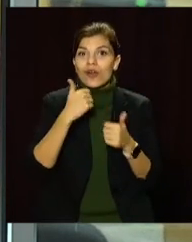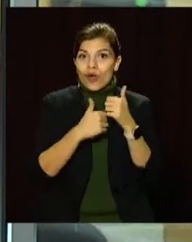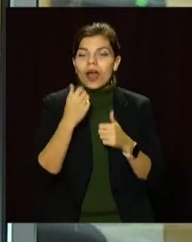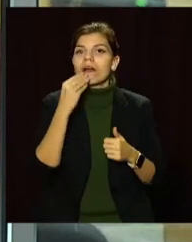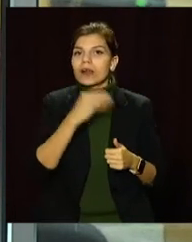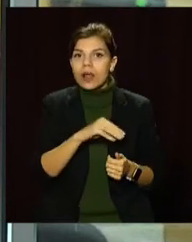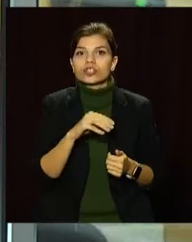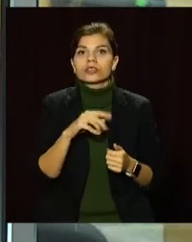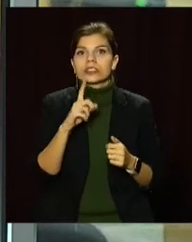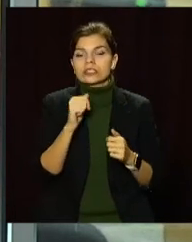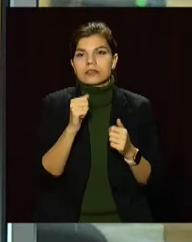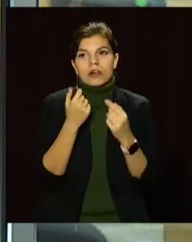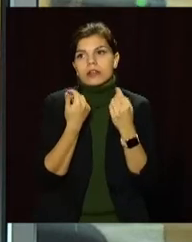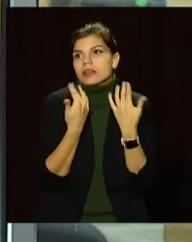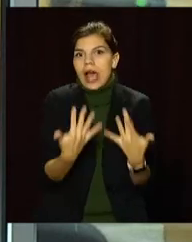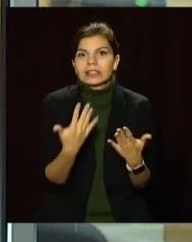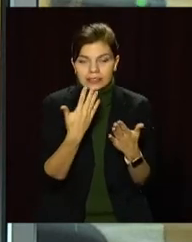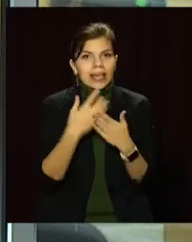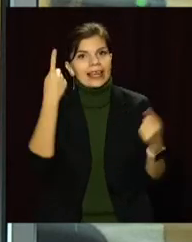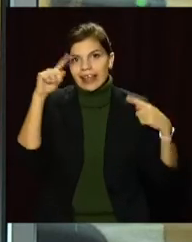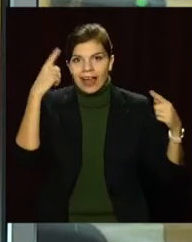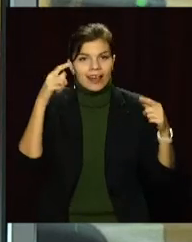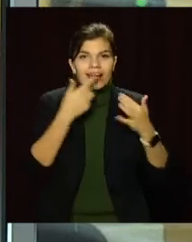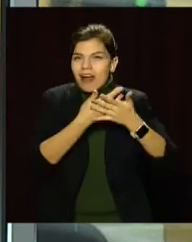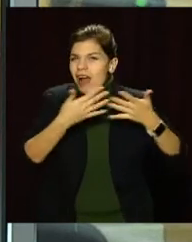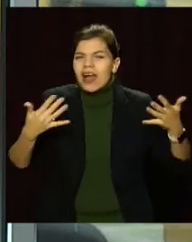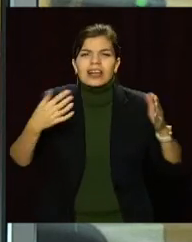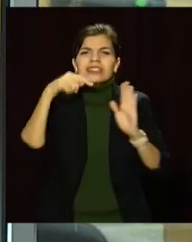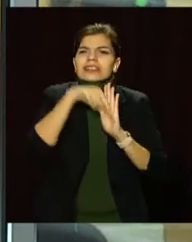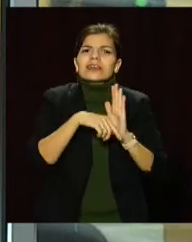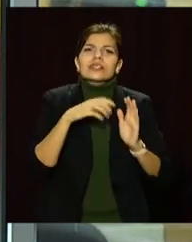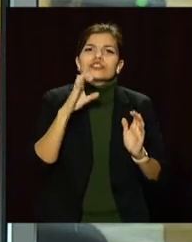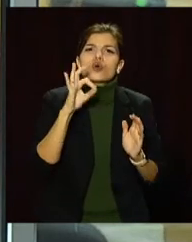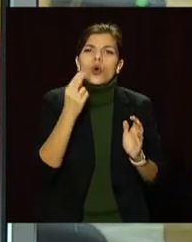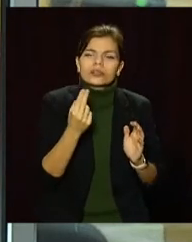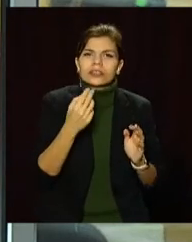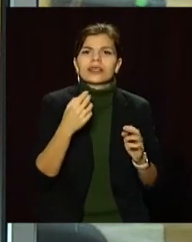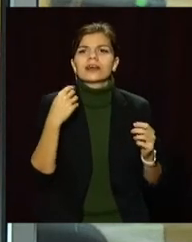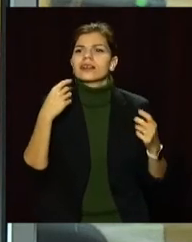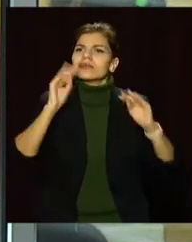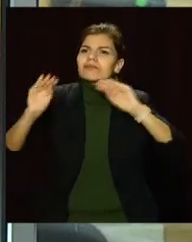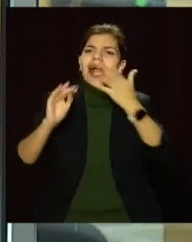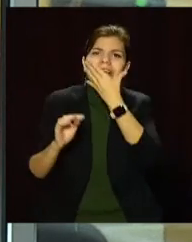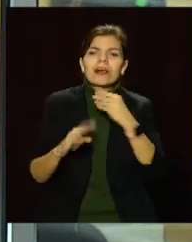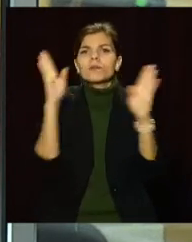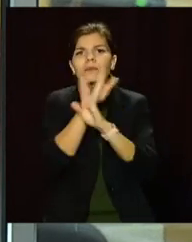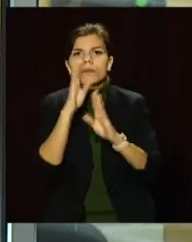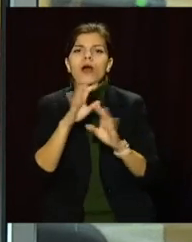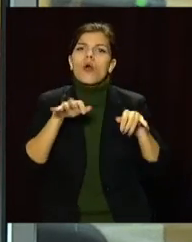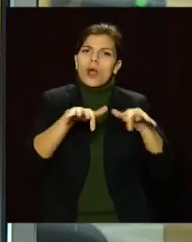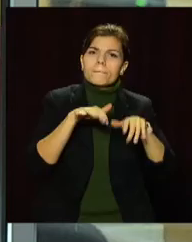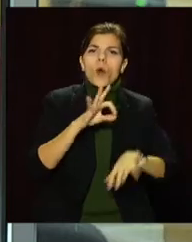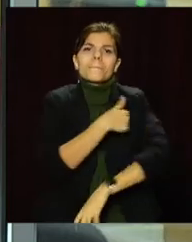кращими стали зо два десятки ініціатив городян у різних галузях – соціальна сфера, інфраструктура, екологія, айті,